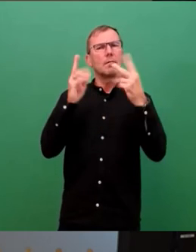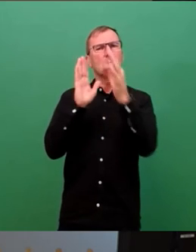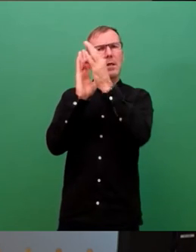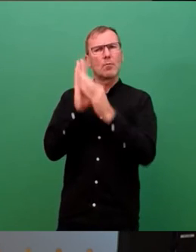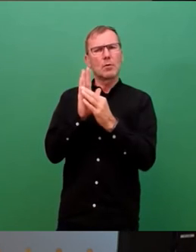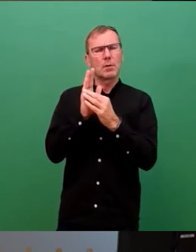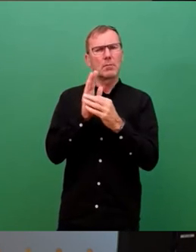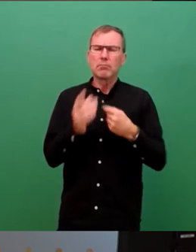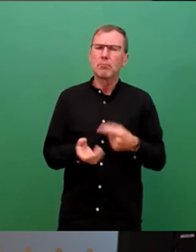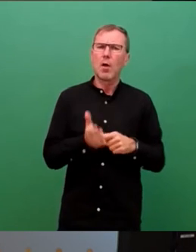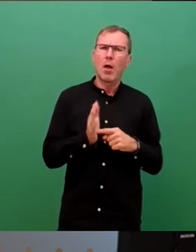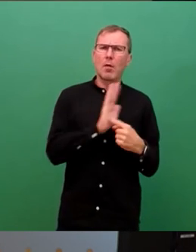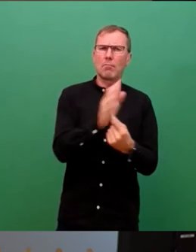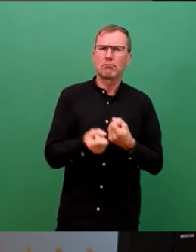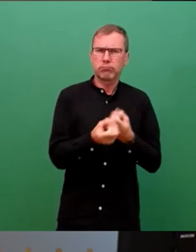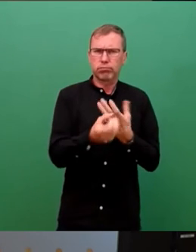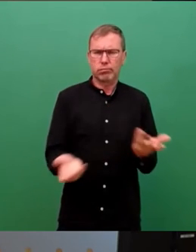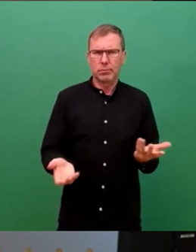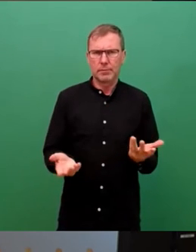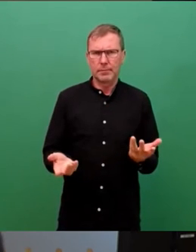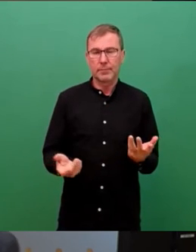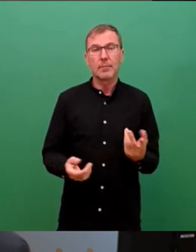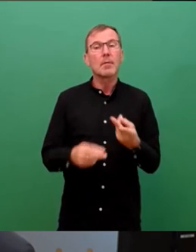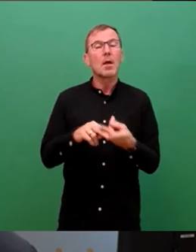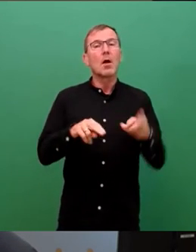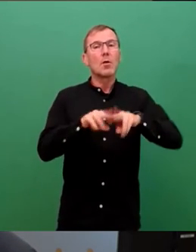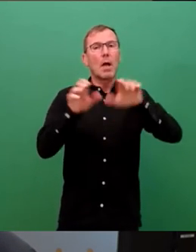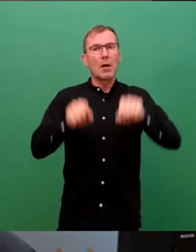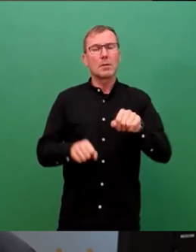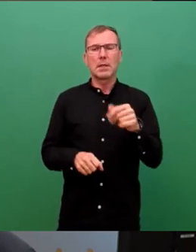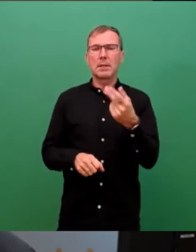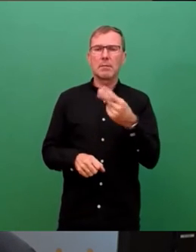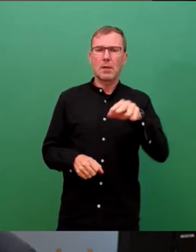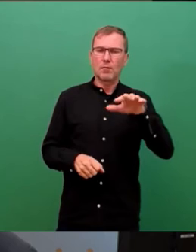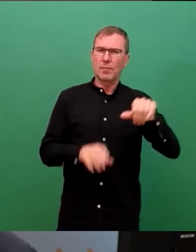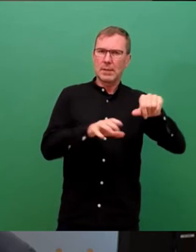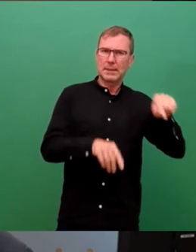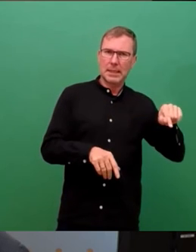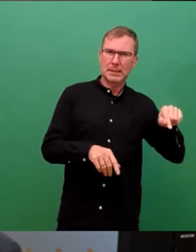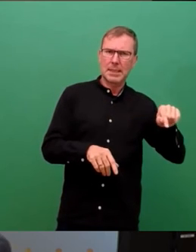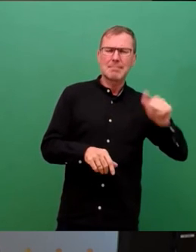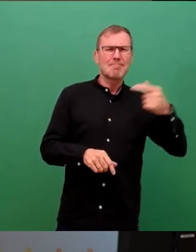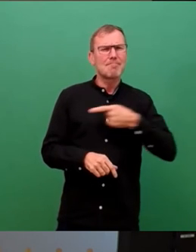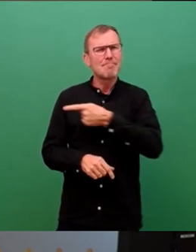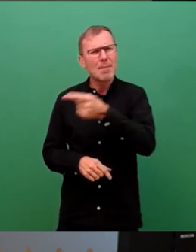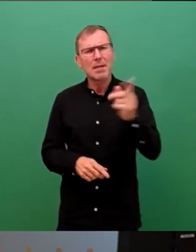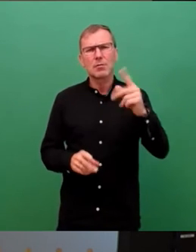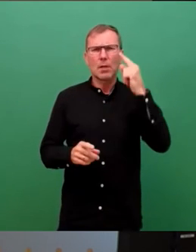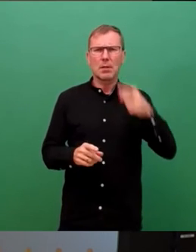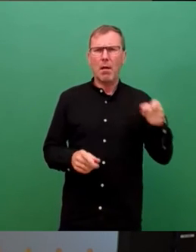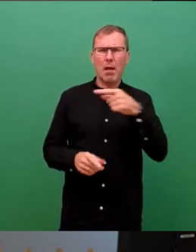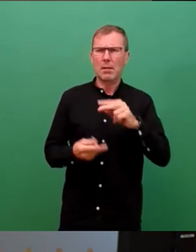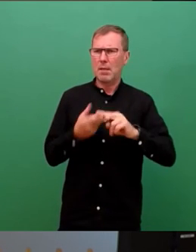Haushaltsentwurf zugrunde liegen. Mit dem Doppelhaushalt 2015-16 hat die übergroße Mehrheit des Stadtrates erstmals